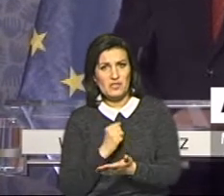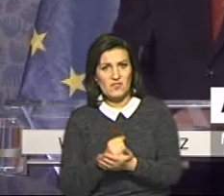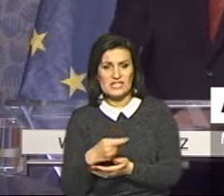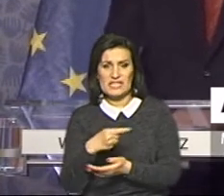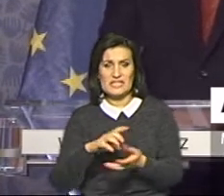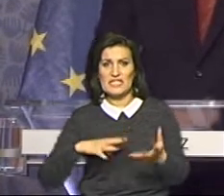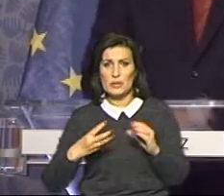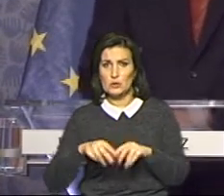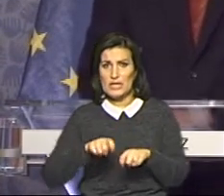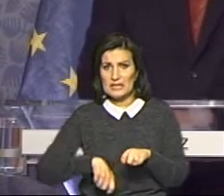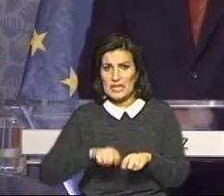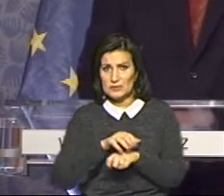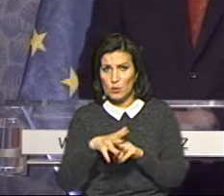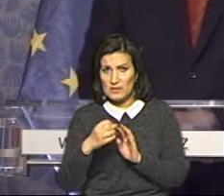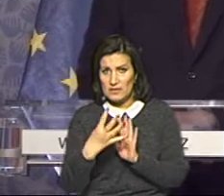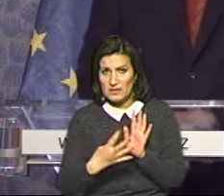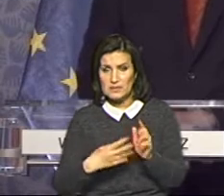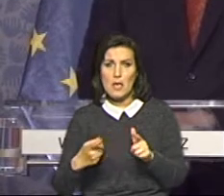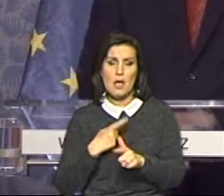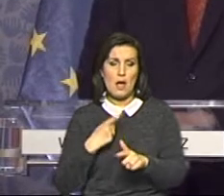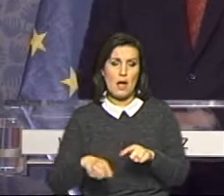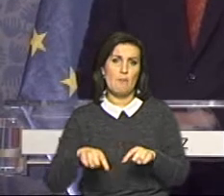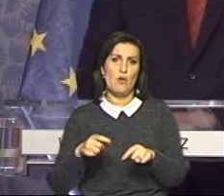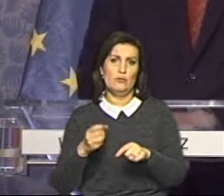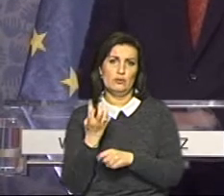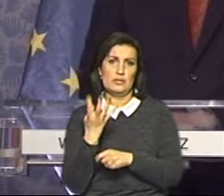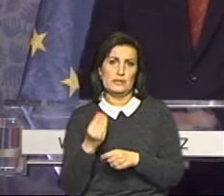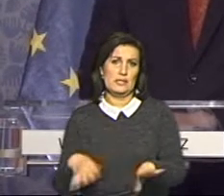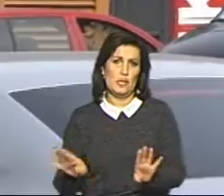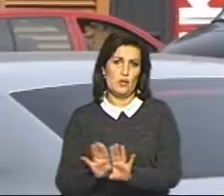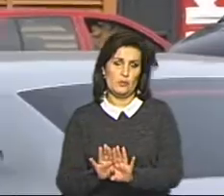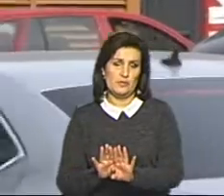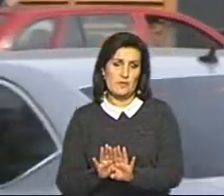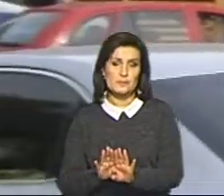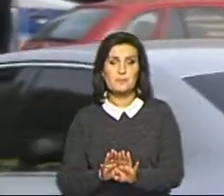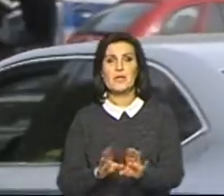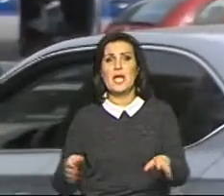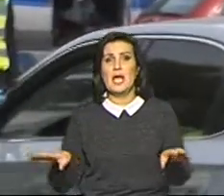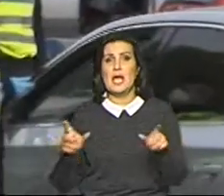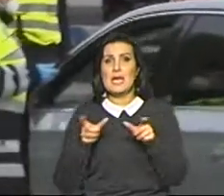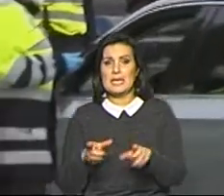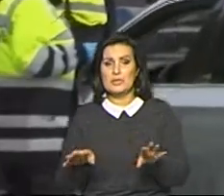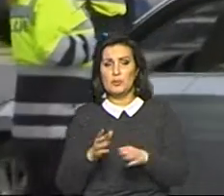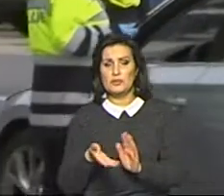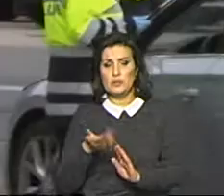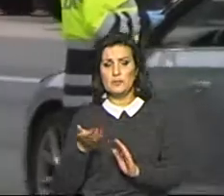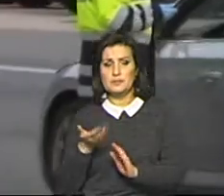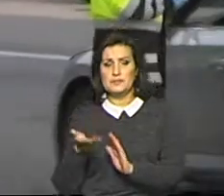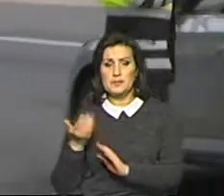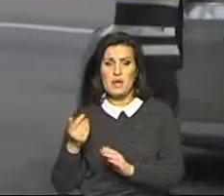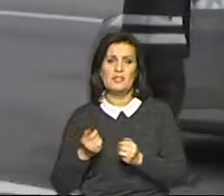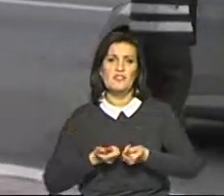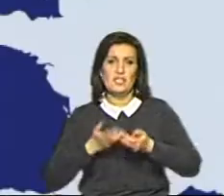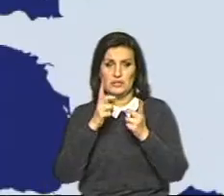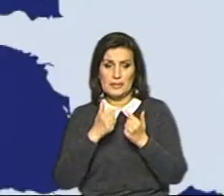негативний результат тесту на ковід-19, або пройти 14-денну обсервацію. Карантинні обмеження поступово знімають юнисті інших